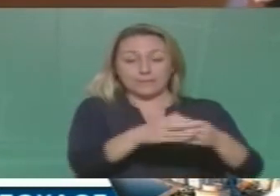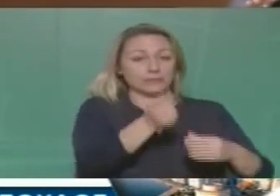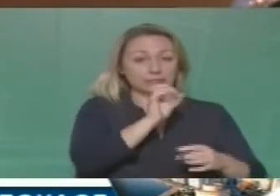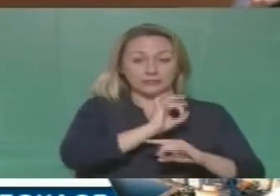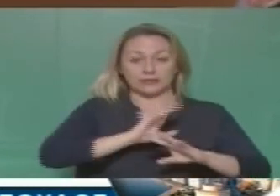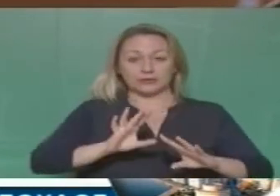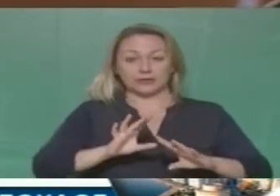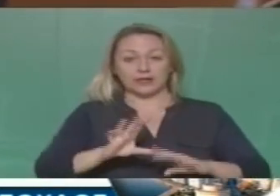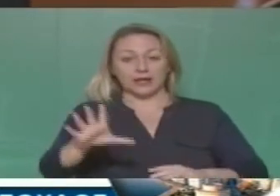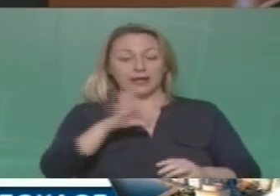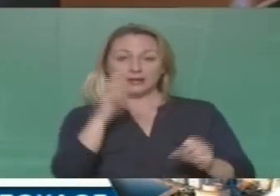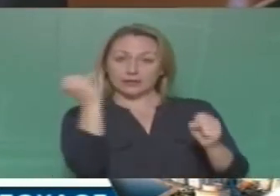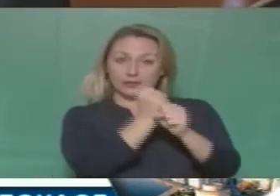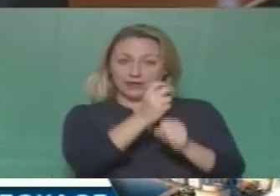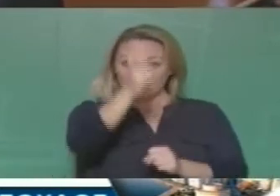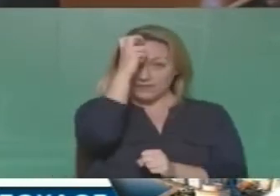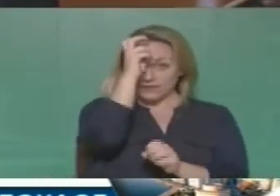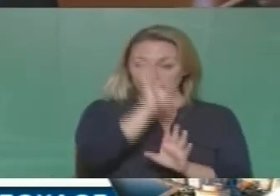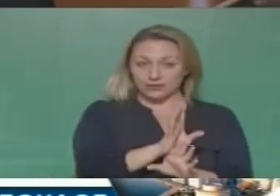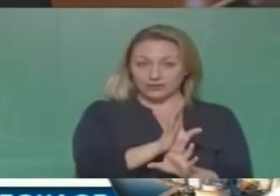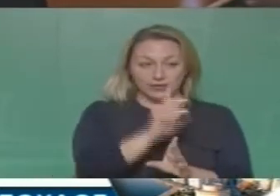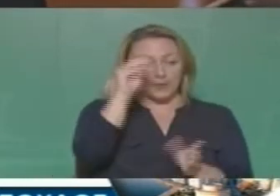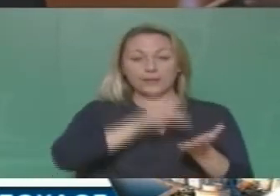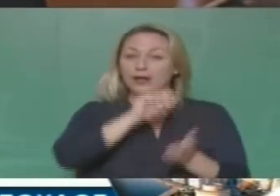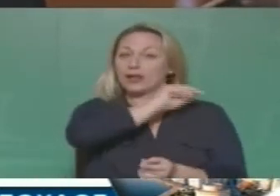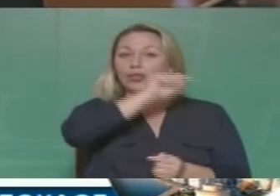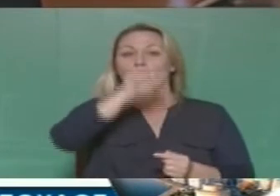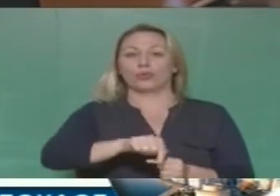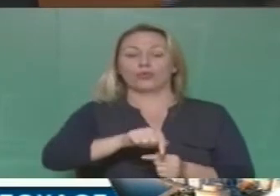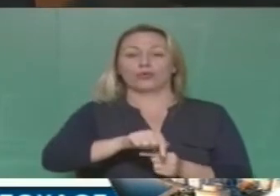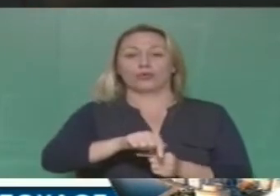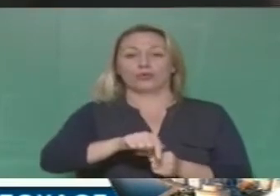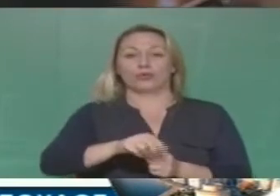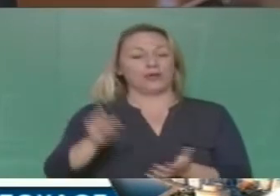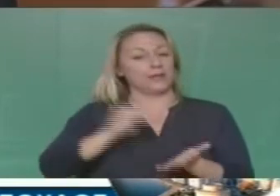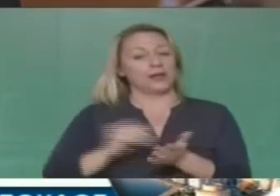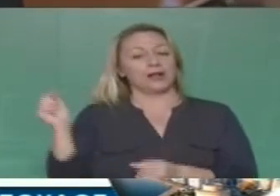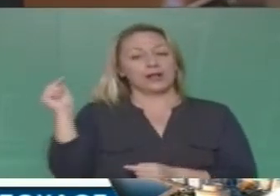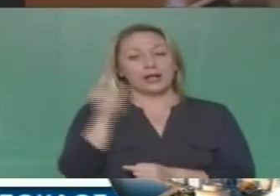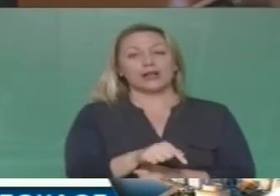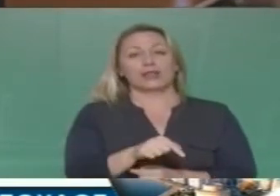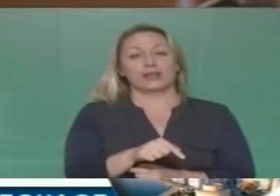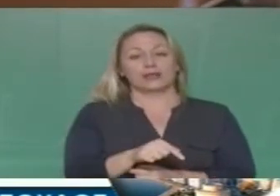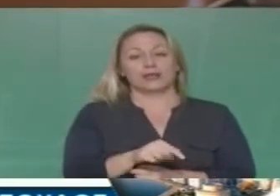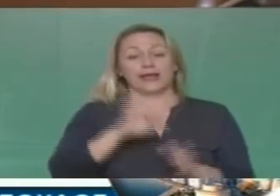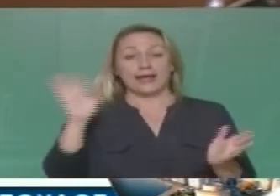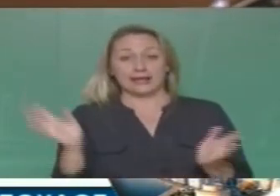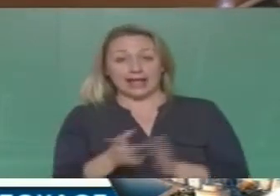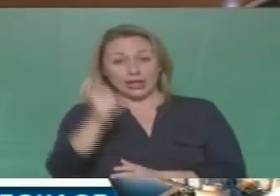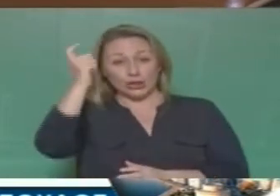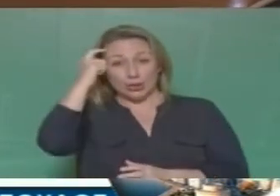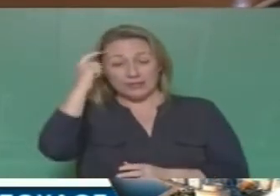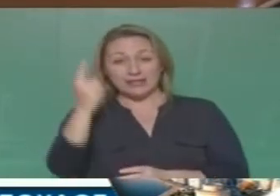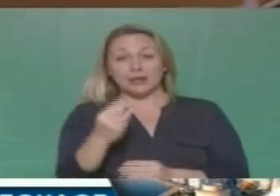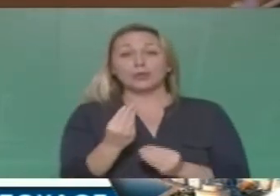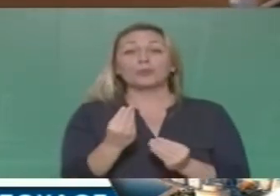Οι εργαζόμενοι δεν το ξεχάσαμε. Είναι εδώ. Είναι εδώ μέσα. Και αν πιστεύει κανένας ότι ο μοναδικός